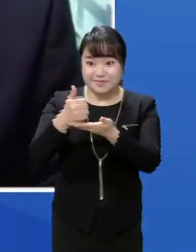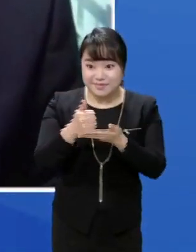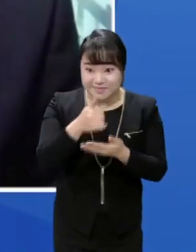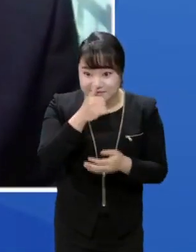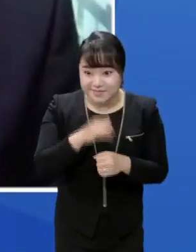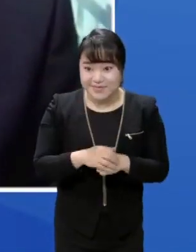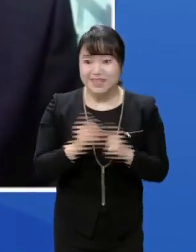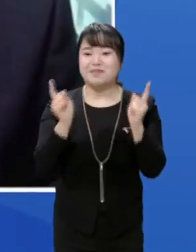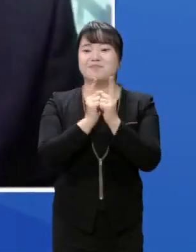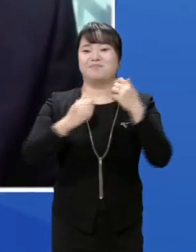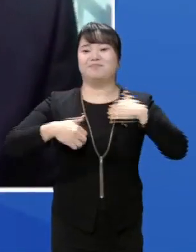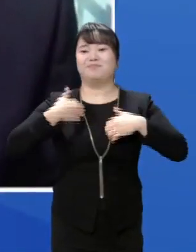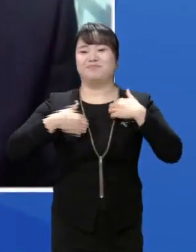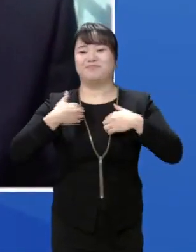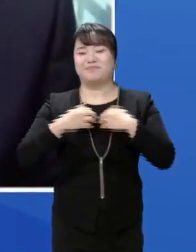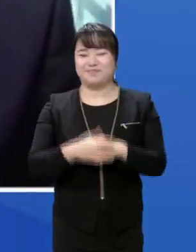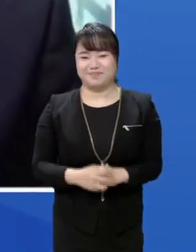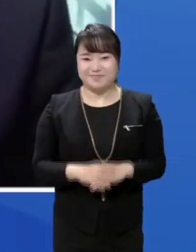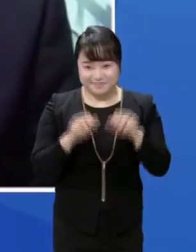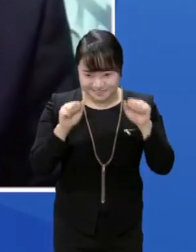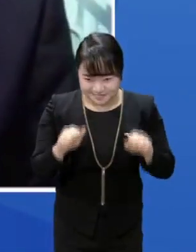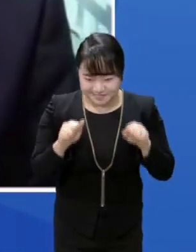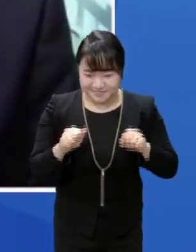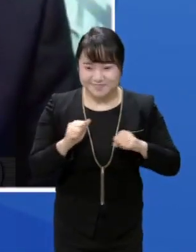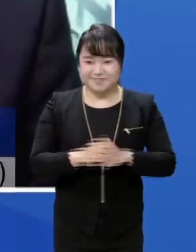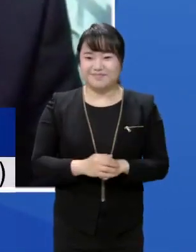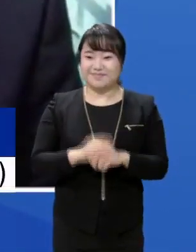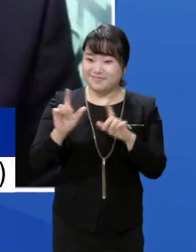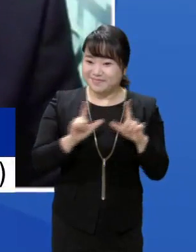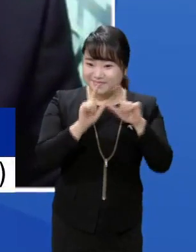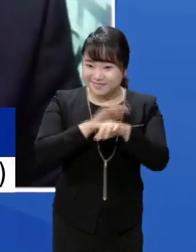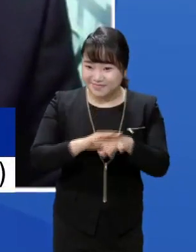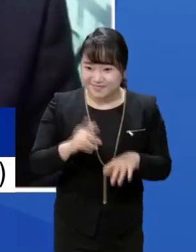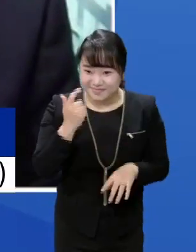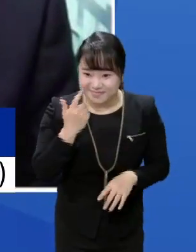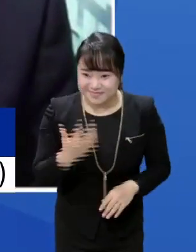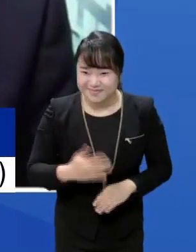네, 반갑습니다. 오기현입니다. 안녕하세요. 잘 지내셨죠?